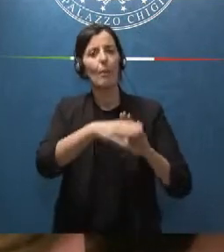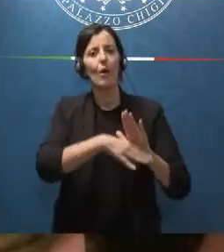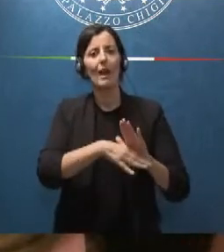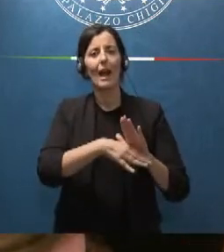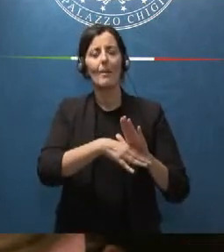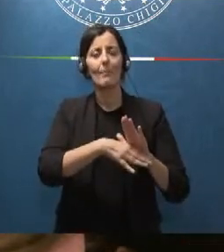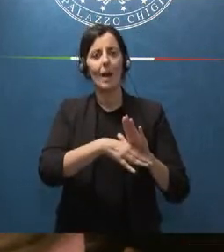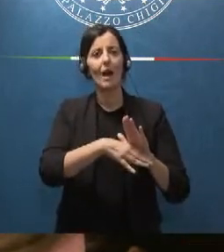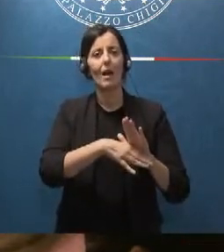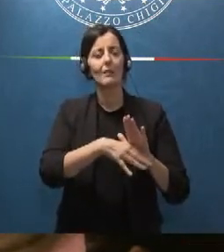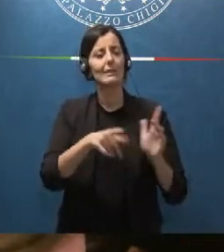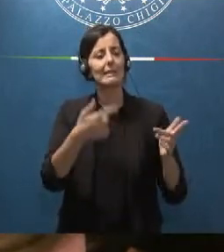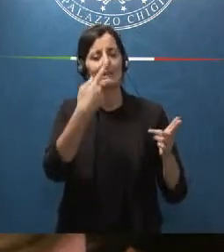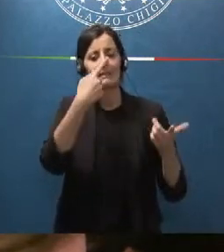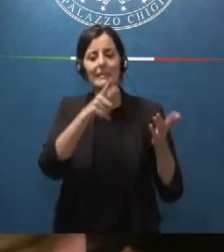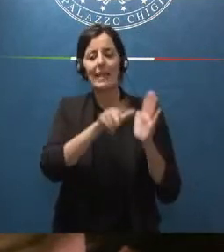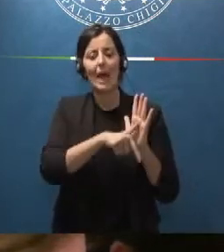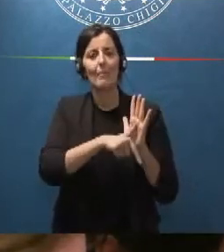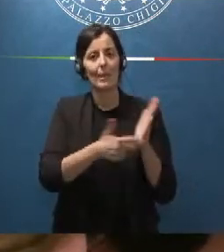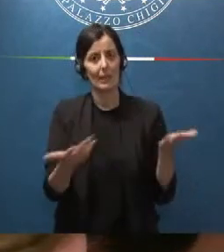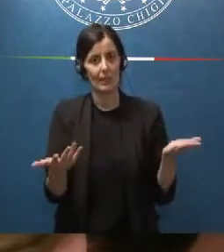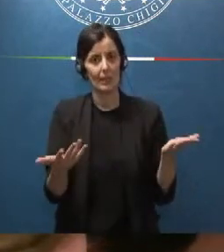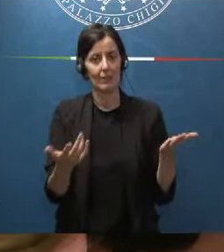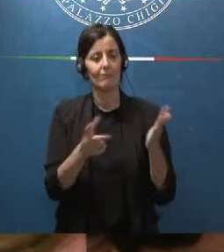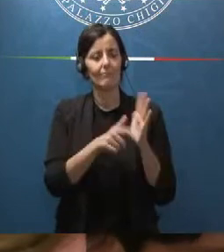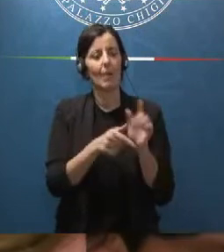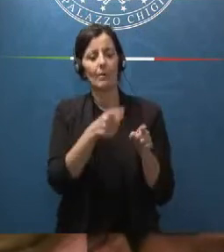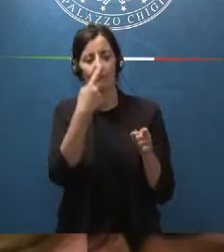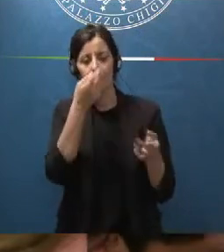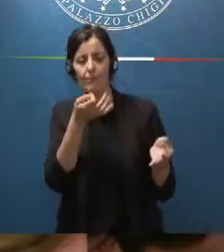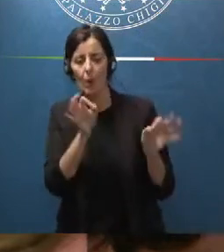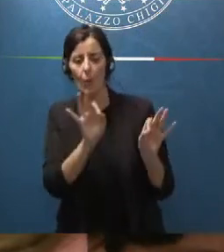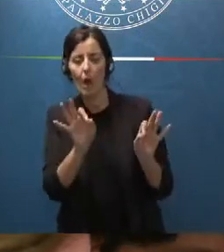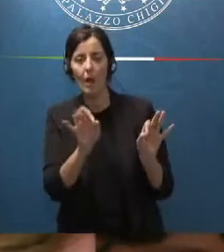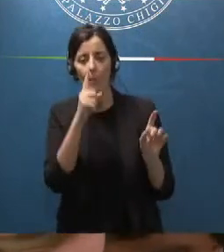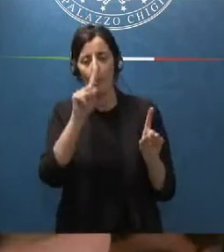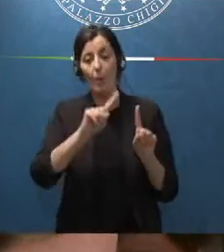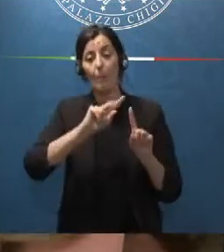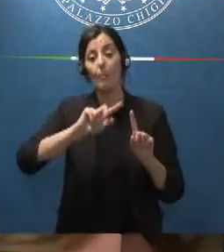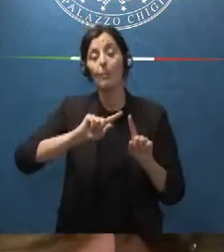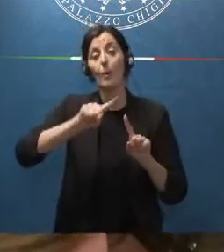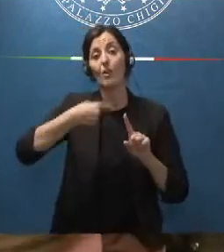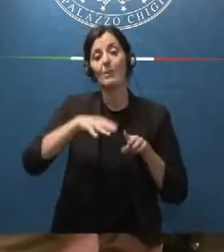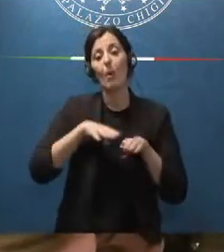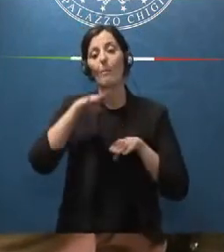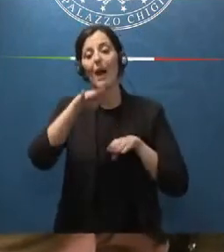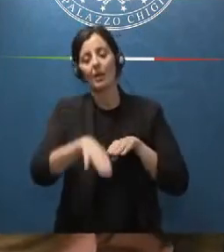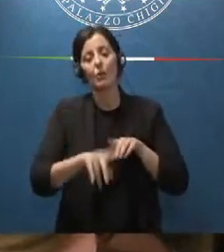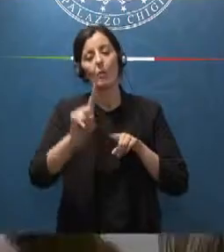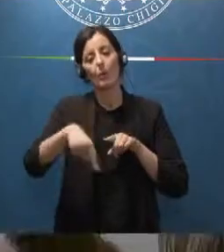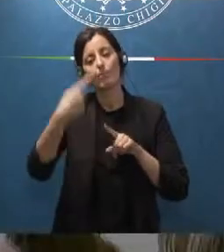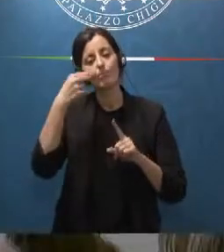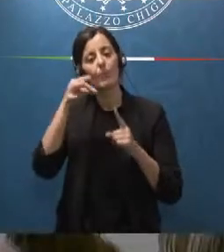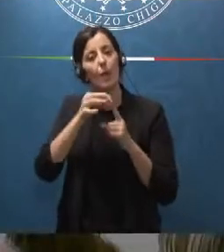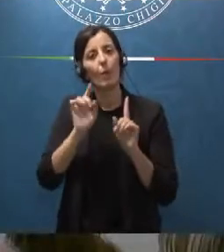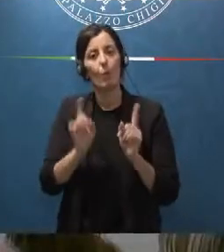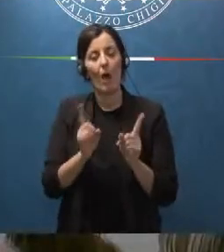che tipo di tempi su quali tempi vi siete calibrati per il prossimo step e soprattutto su quali priorità grazie